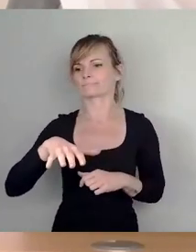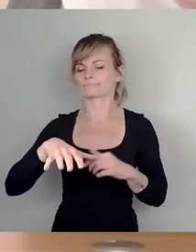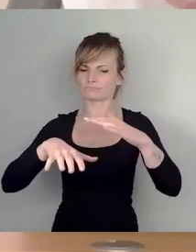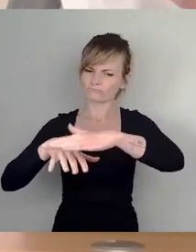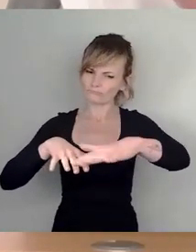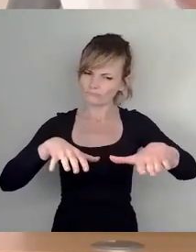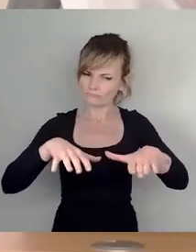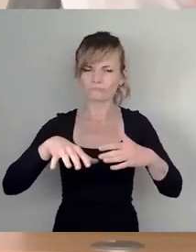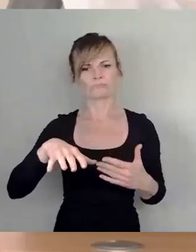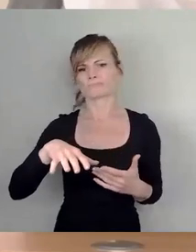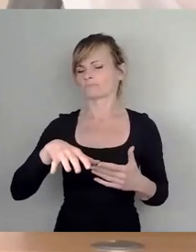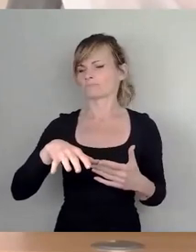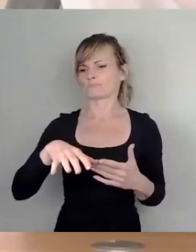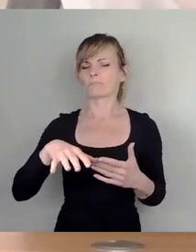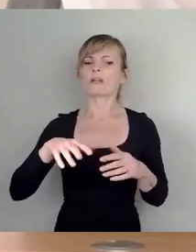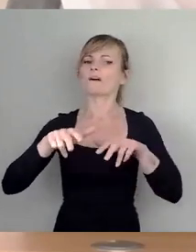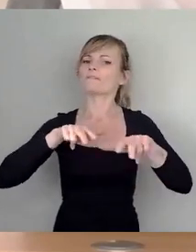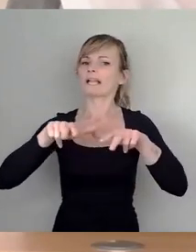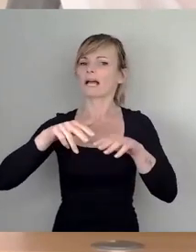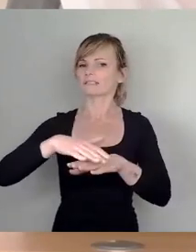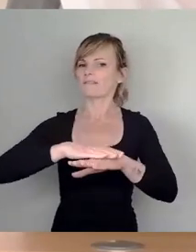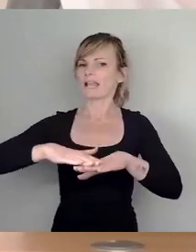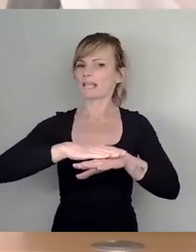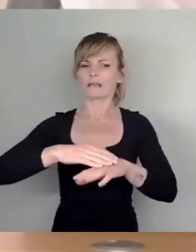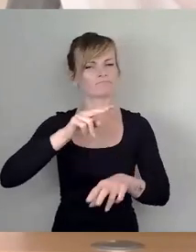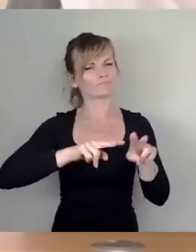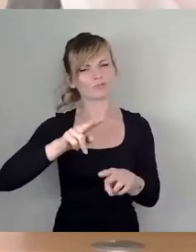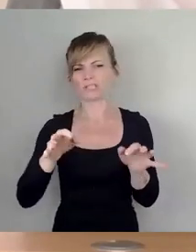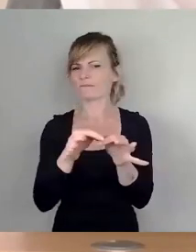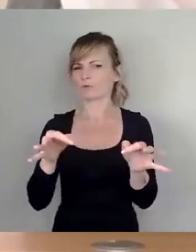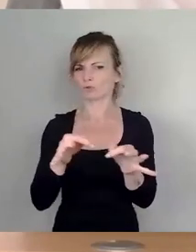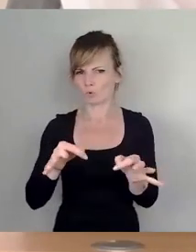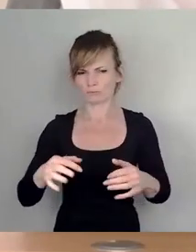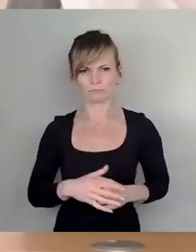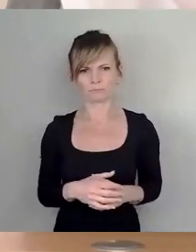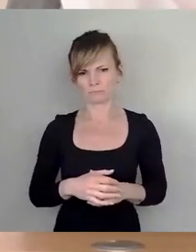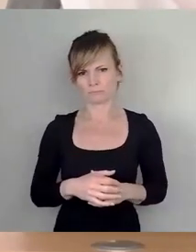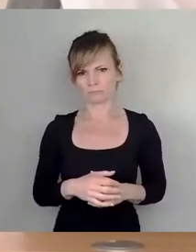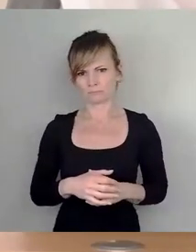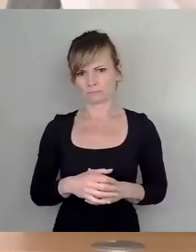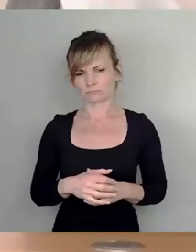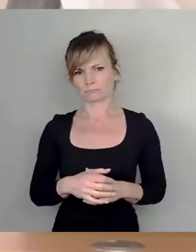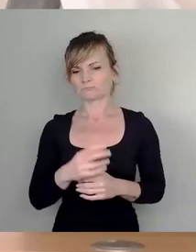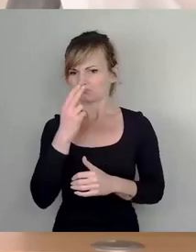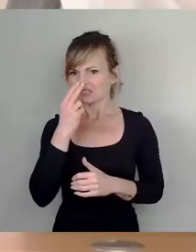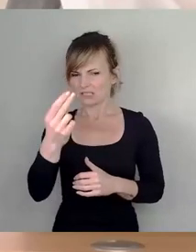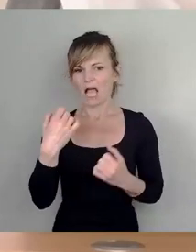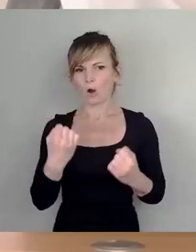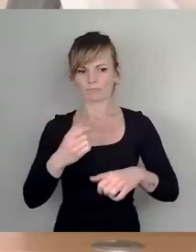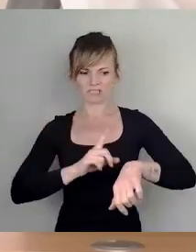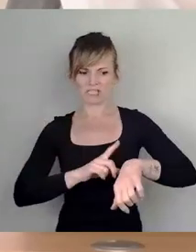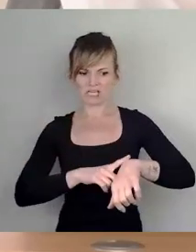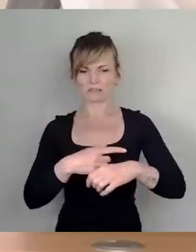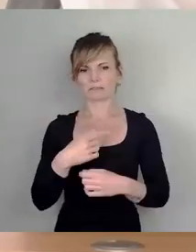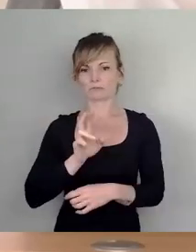Verkehrsfläche. Also wenn man um die Hauptverkehrszeit sieht, wer da alles so in die Bahn ein und aussteigt. Und dass man